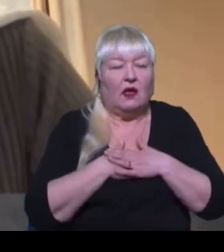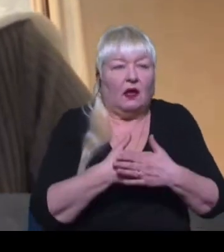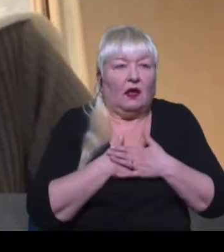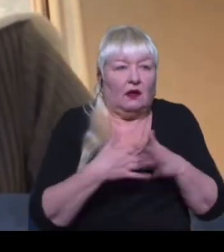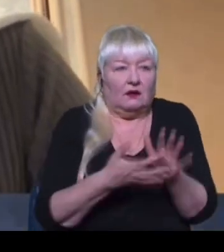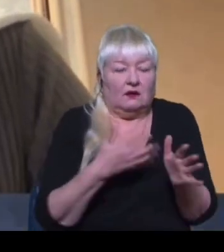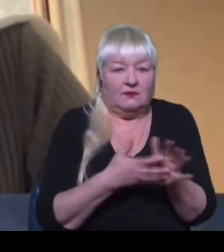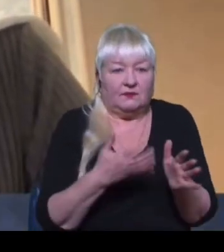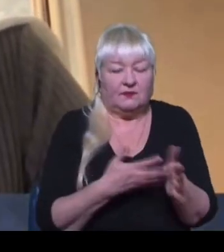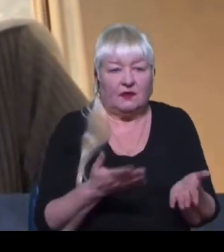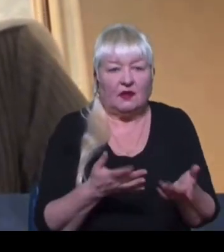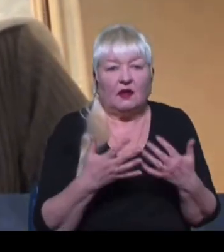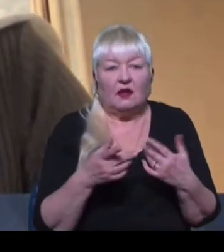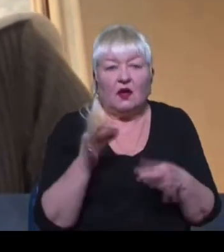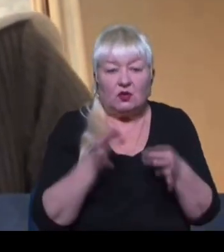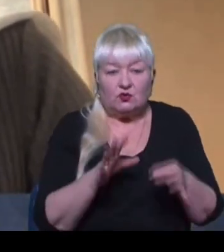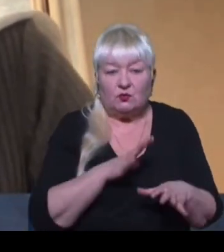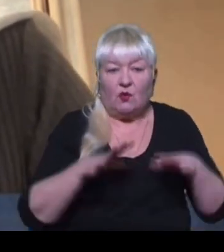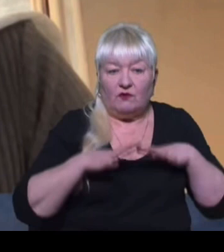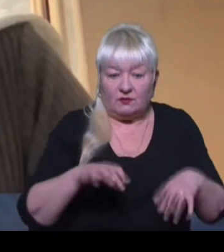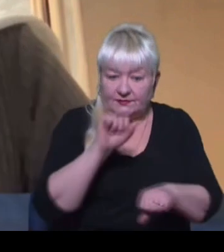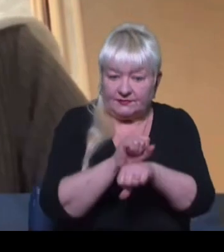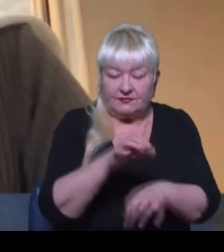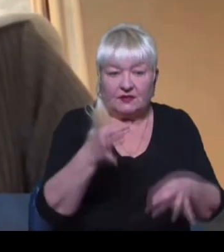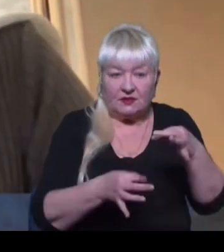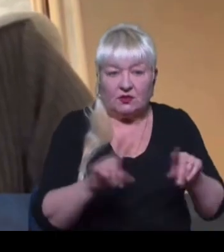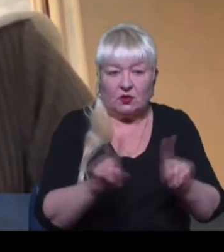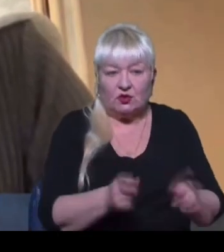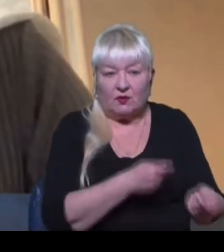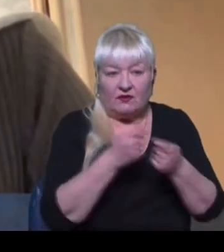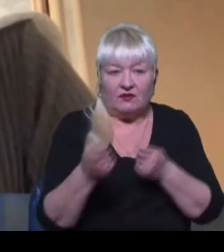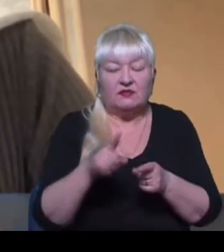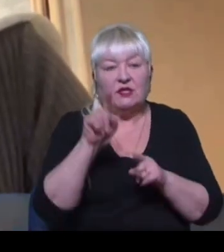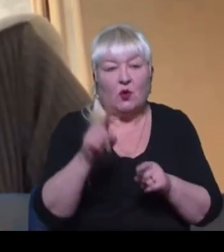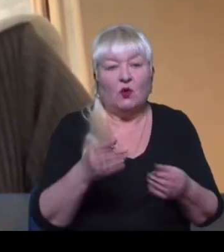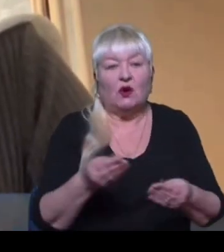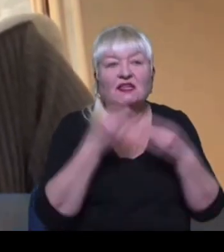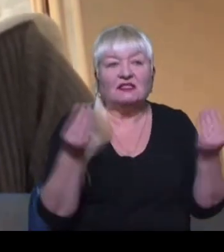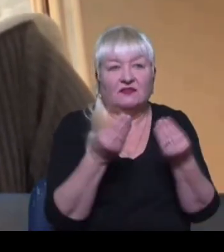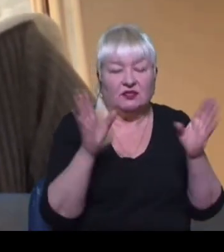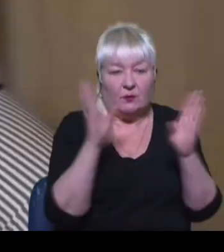наших очах. Суд тоді був вимушений зупинити засідання, щоб вивезти його на свіже повітря.